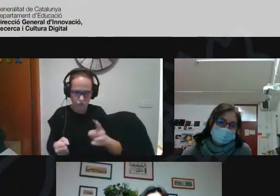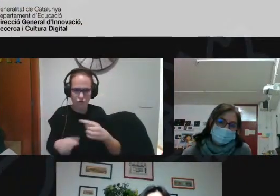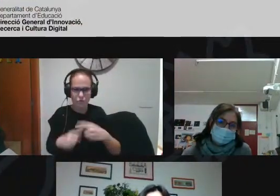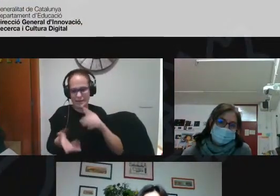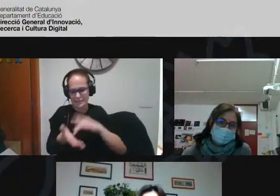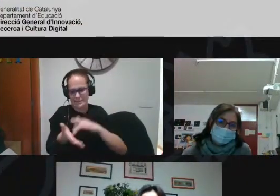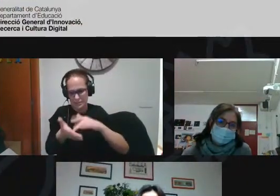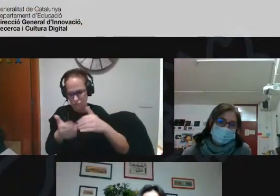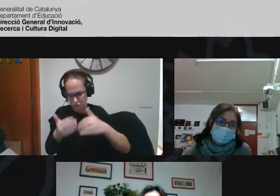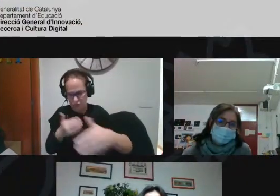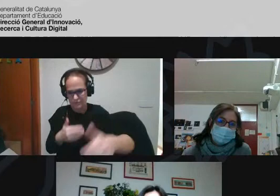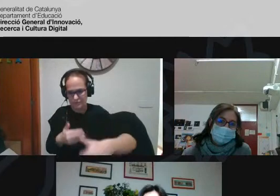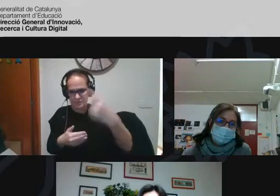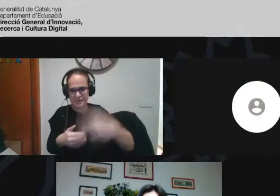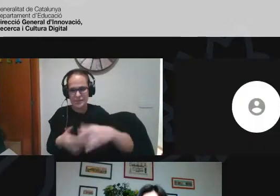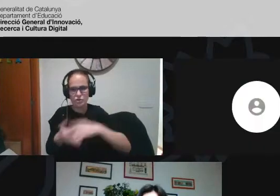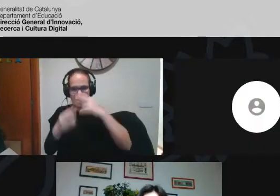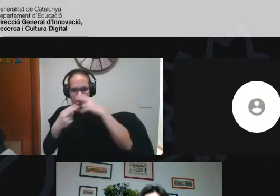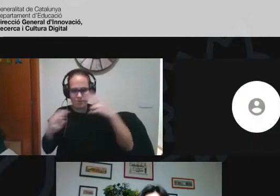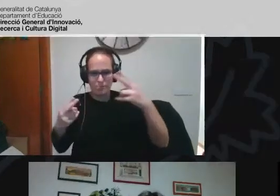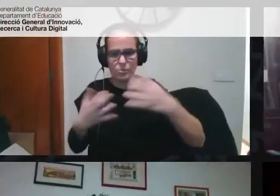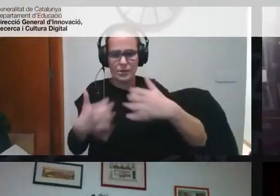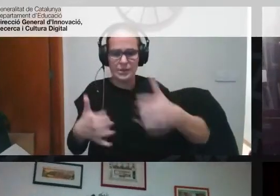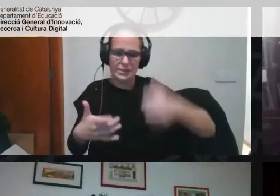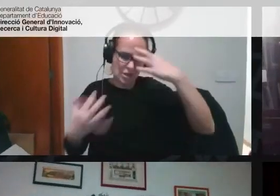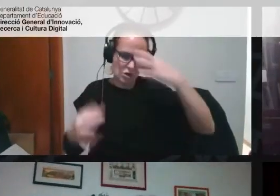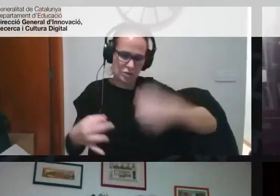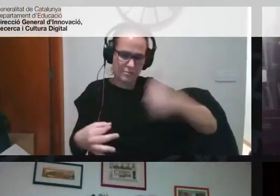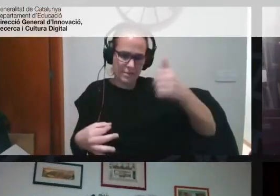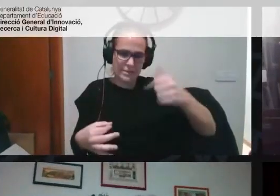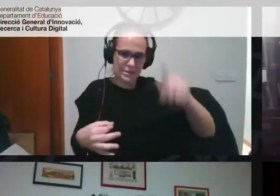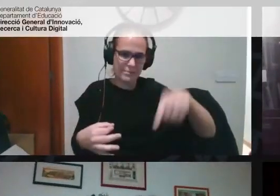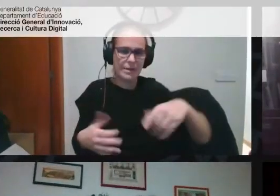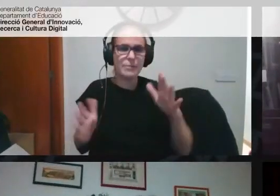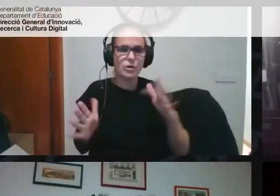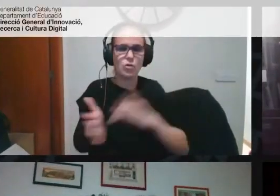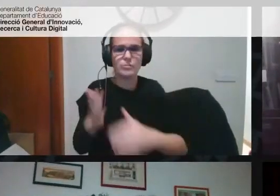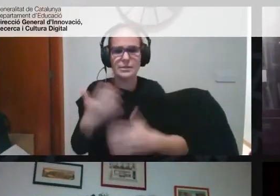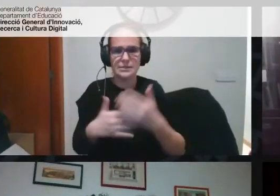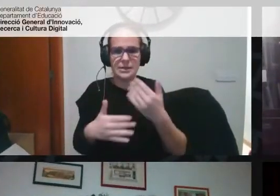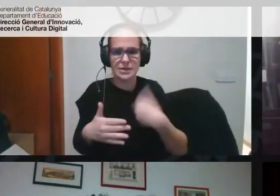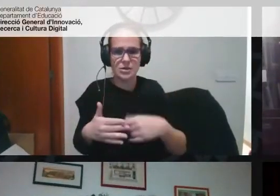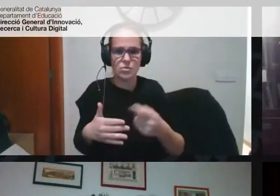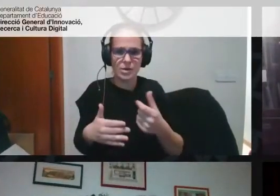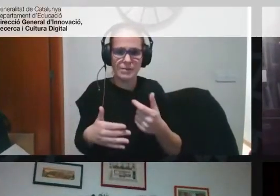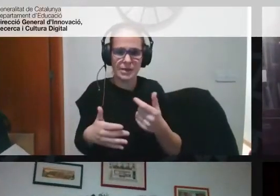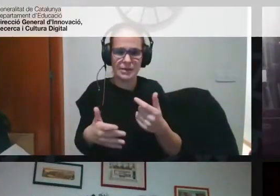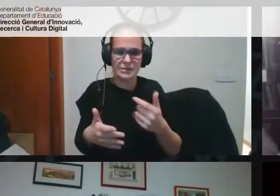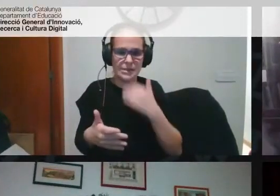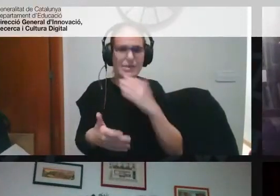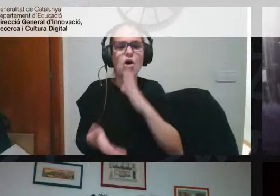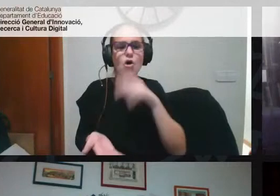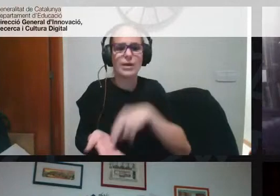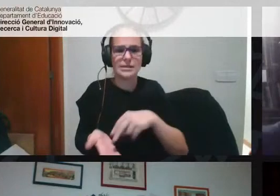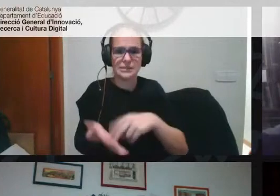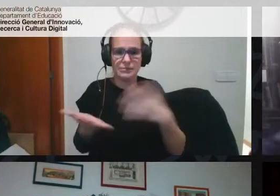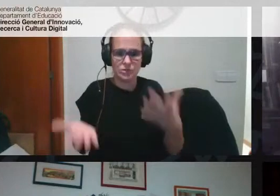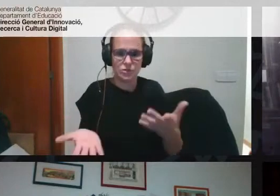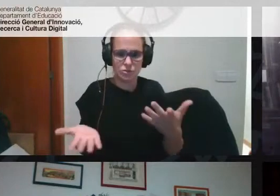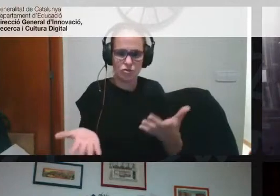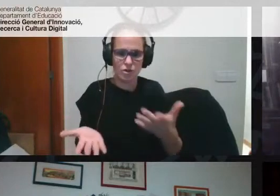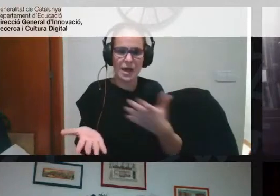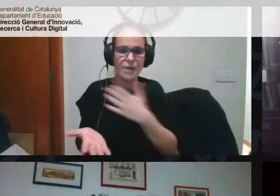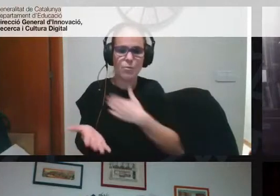sessions per fer-ho i quan estigui publicada serà més sentit però sí començar a entrar una mica amb aquest pas hem de saber on estem abans de pensar on